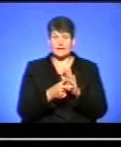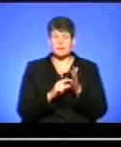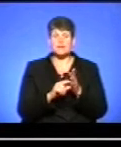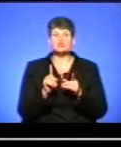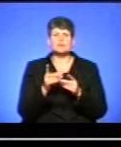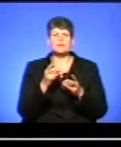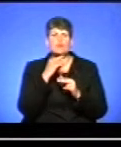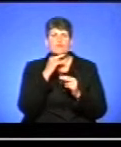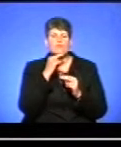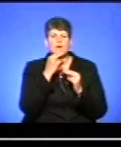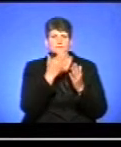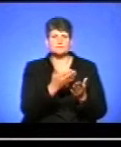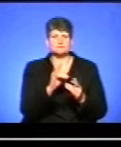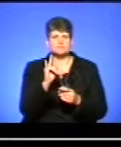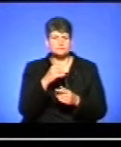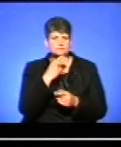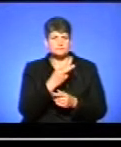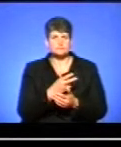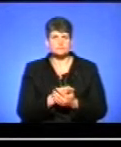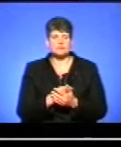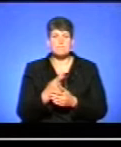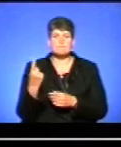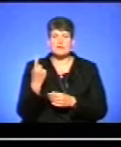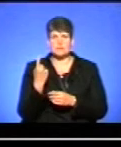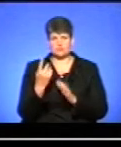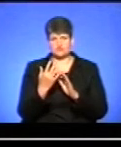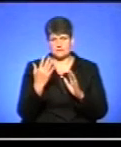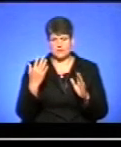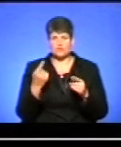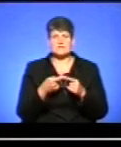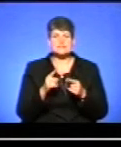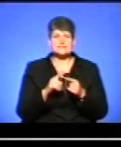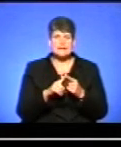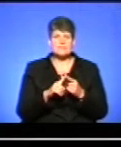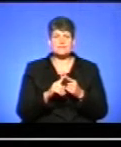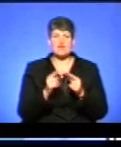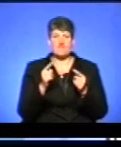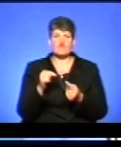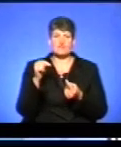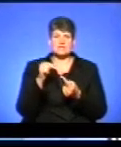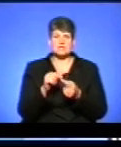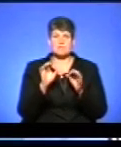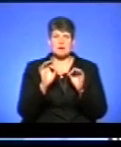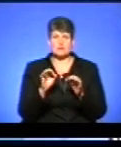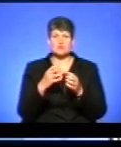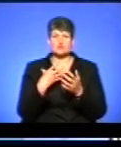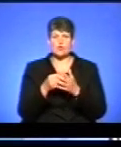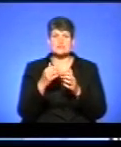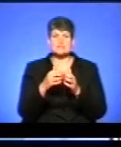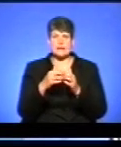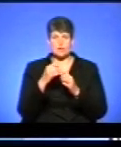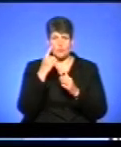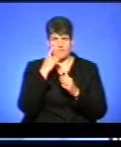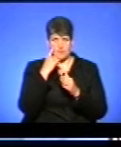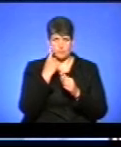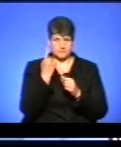що варто звернути увагу абітурієнту? В першу чергу, це на визначення правильності свого середнього бал. Раз.